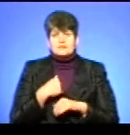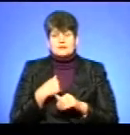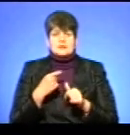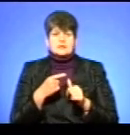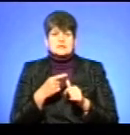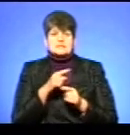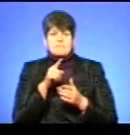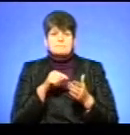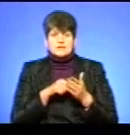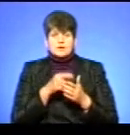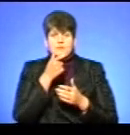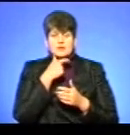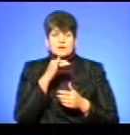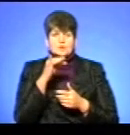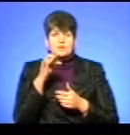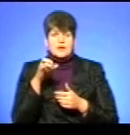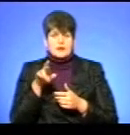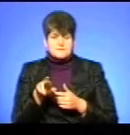запитання до пана Юрія.